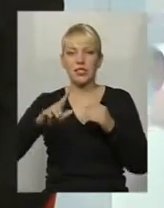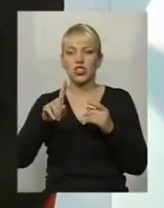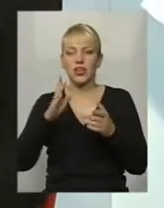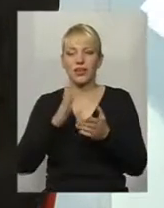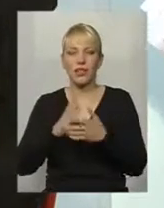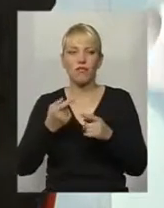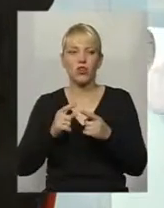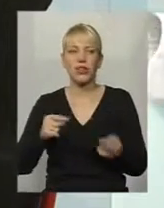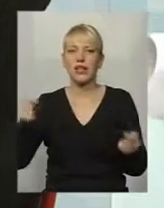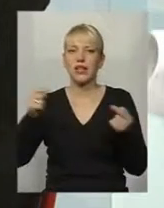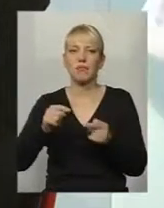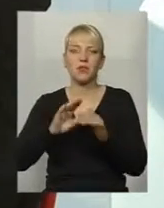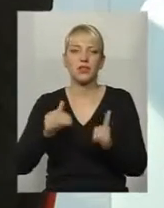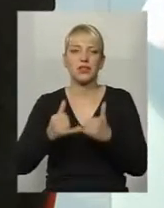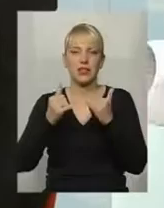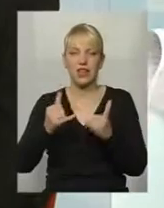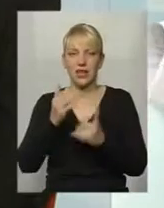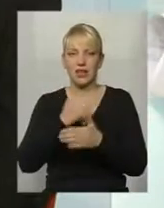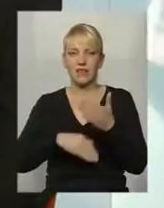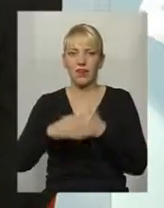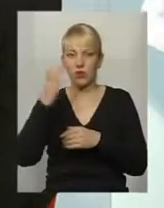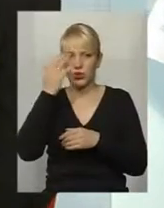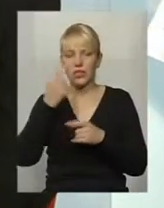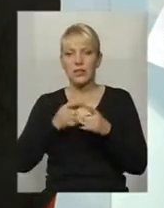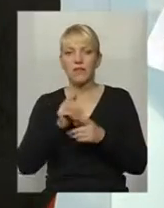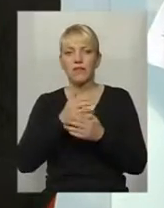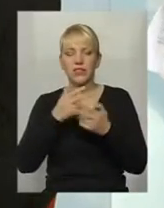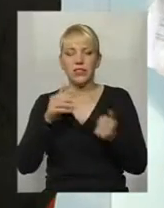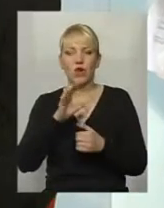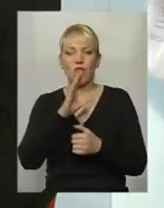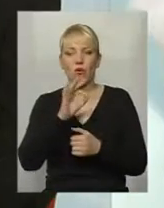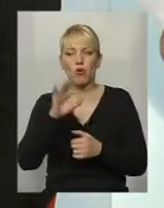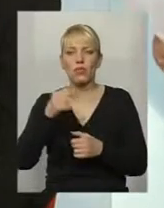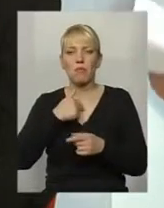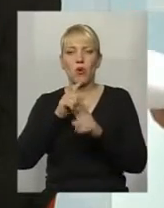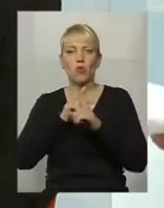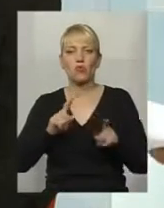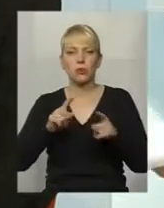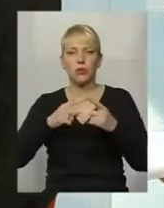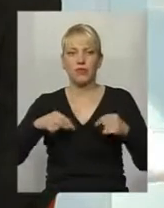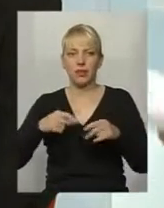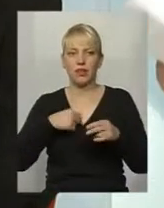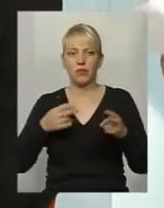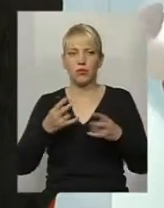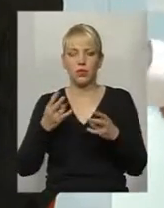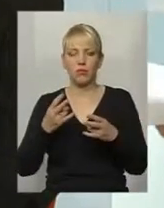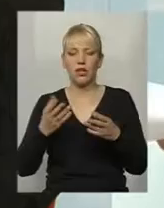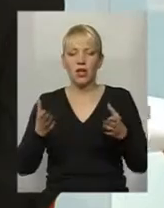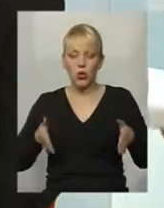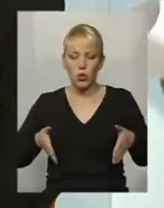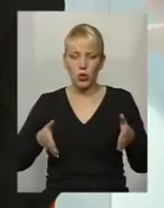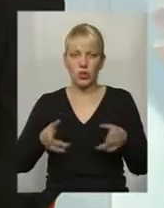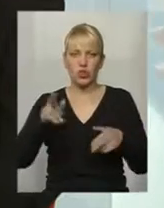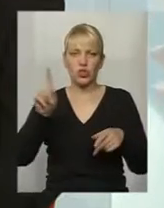категорія особлива. Це визнано в ОООЗ, що особлива ця категорія. Нам посліни, щоб все були відповідні доріжки, щоб воно